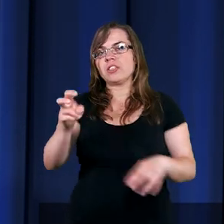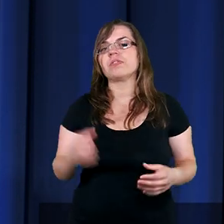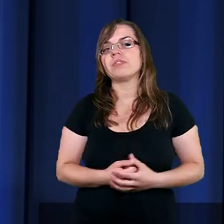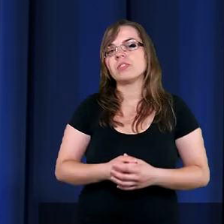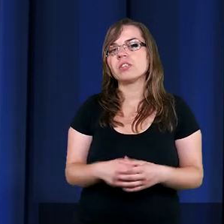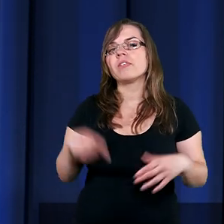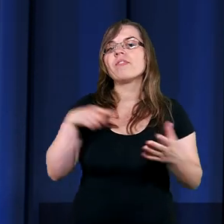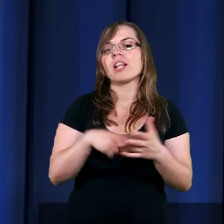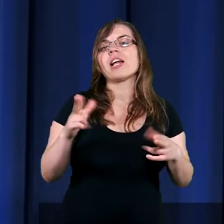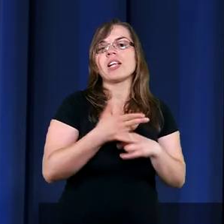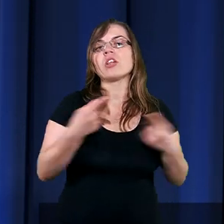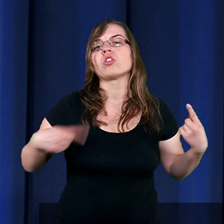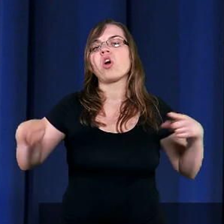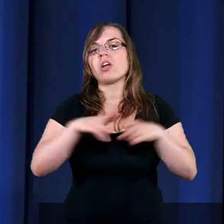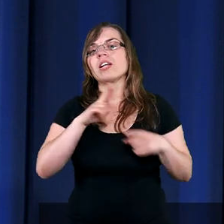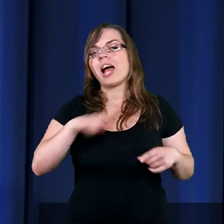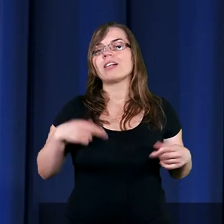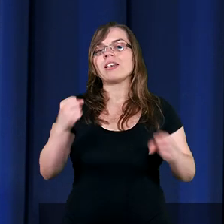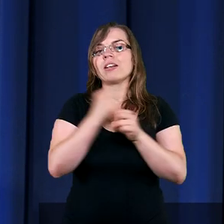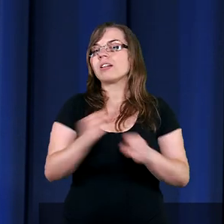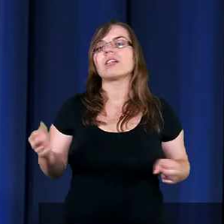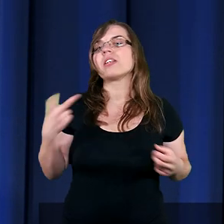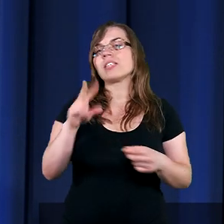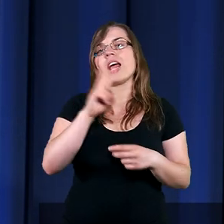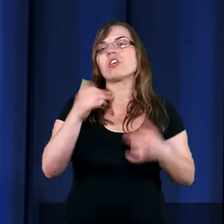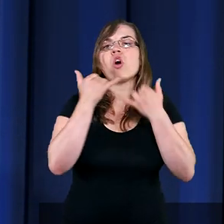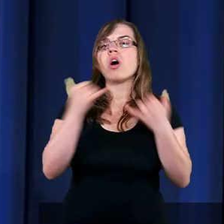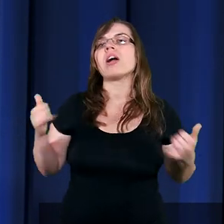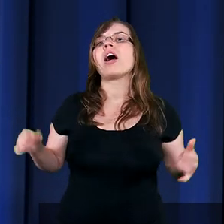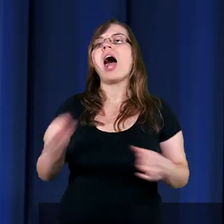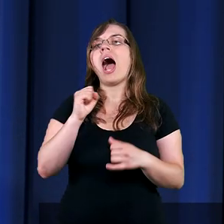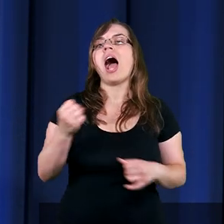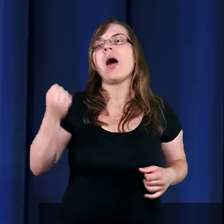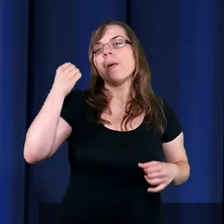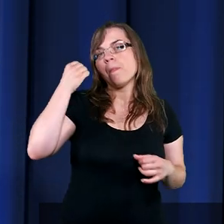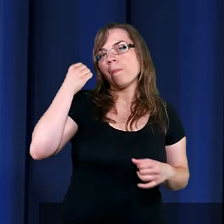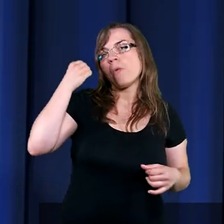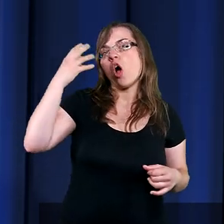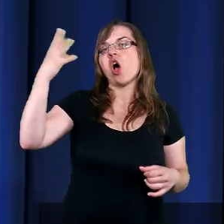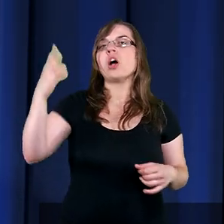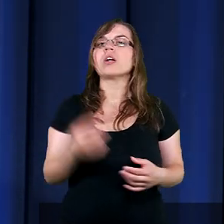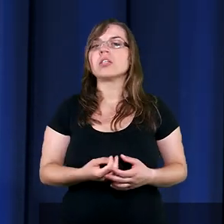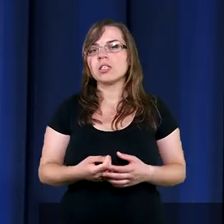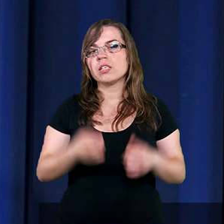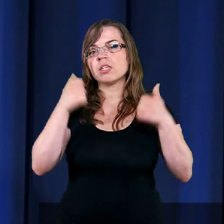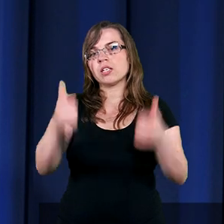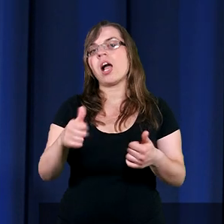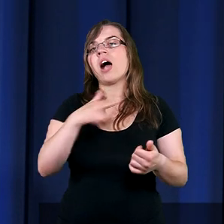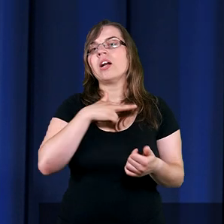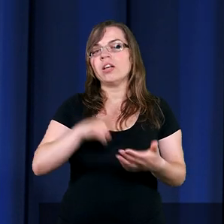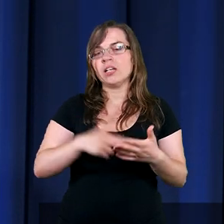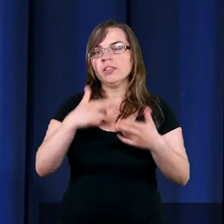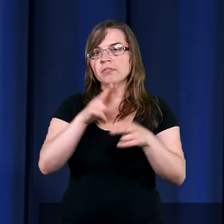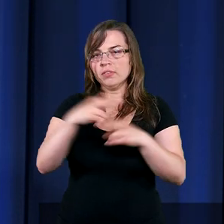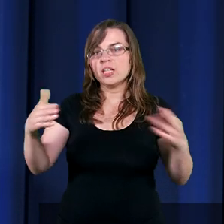Wtedy, kiedy dokonywało się nasze zbawienie. Nie kto inny, a Mojżesz, stanął przy naszym Panu.